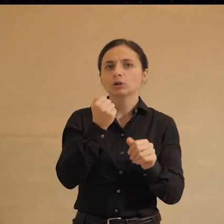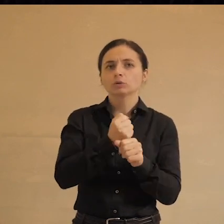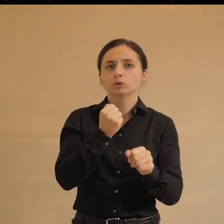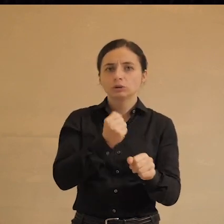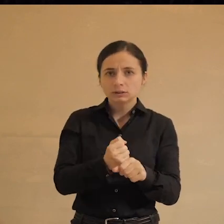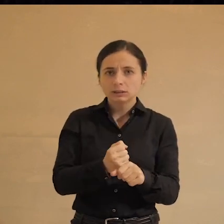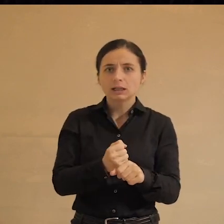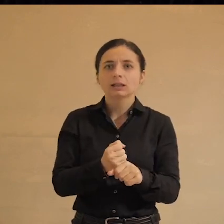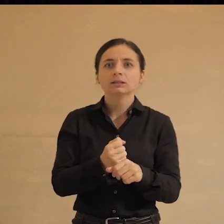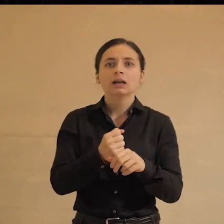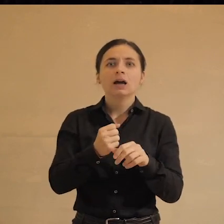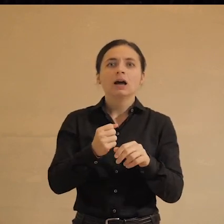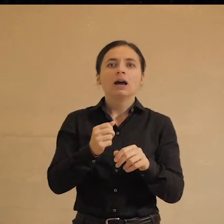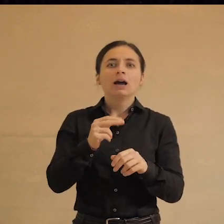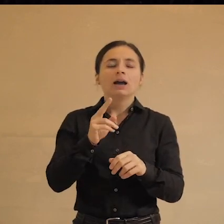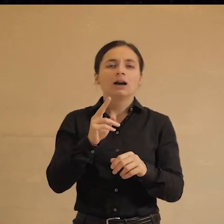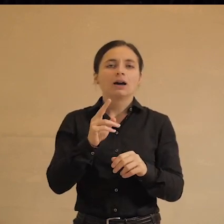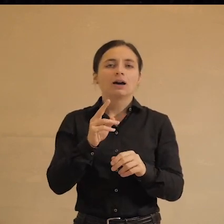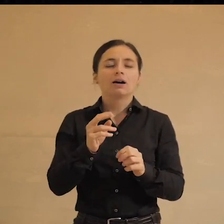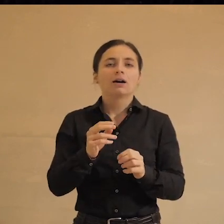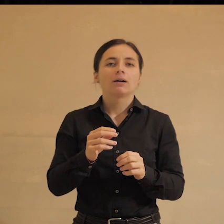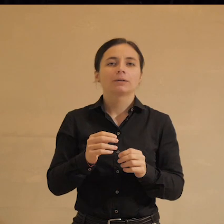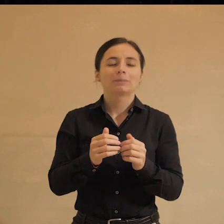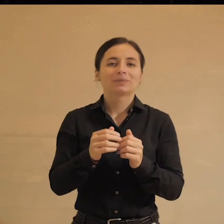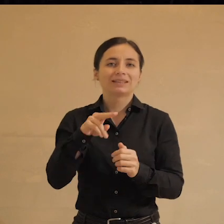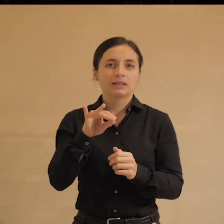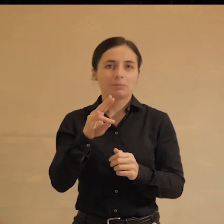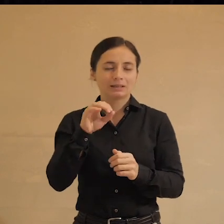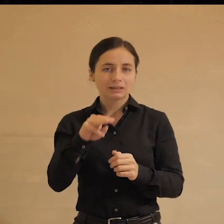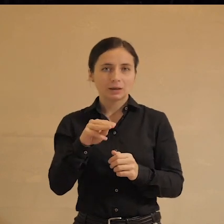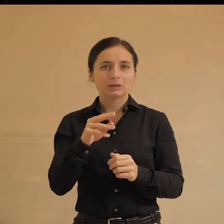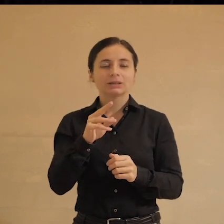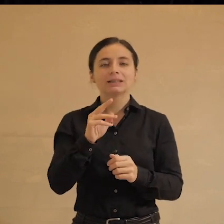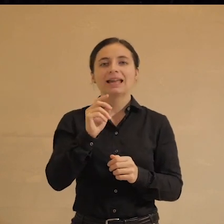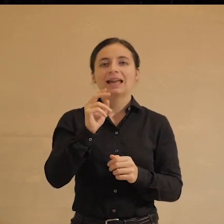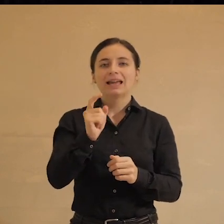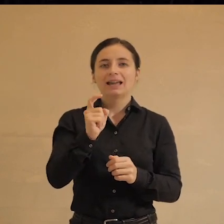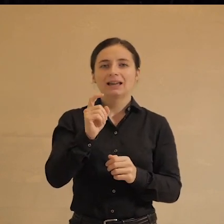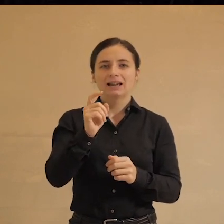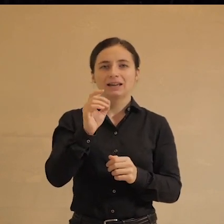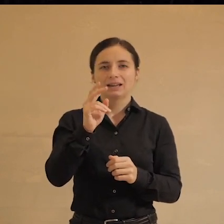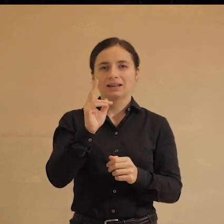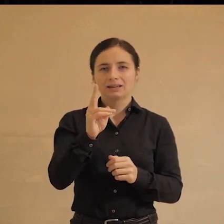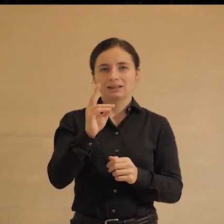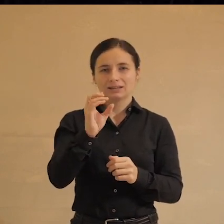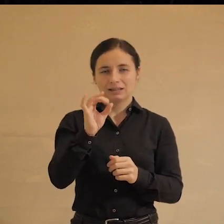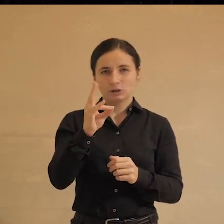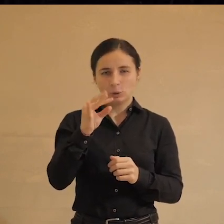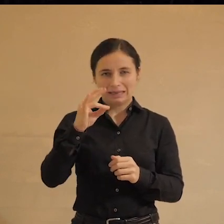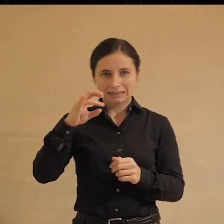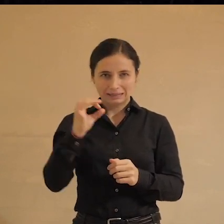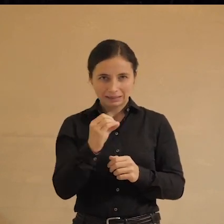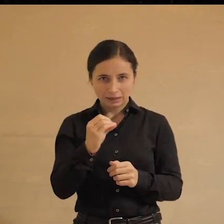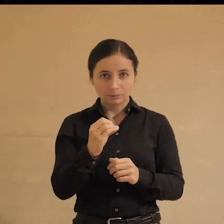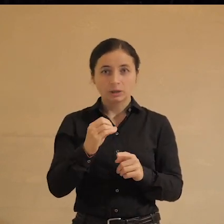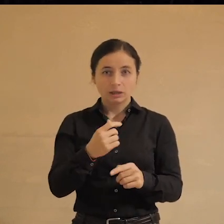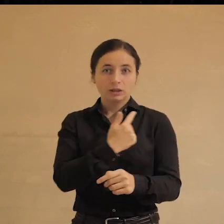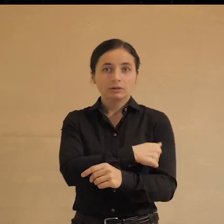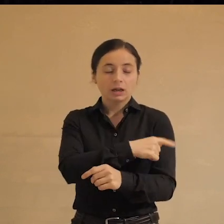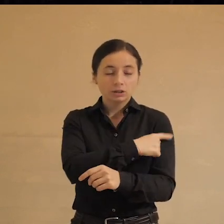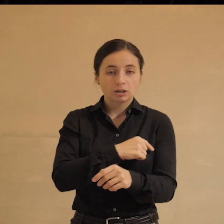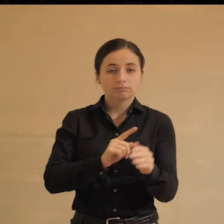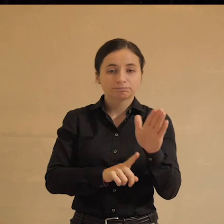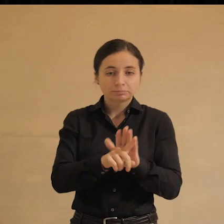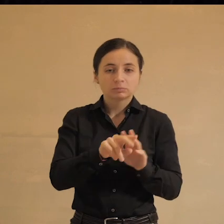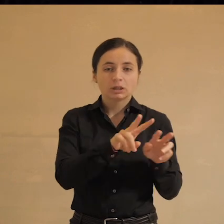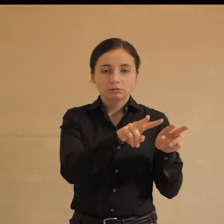ядрогенных преступлений. Выучили сложное слово ядрогенный. Дальше стало понятно, что будет плохо с врачами. Вот они стали преследовать врачей.